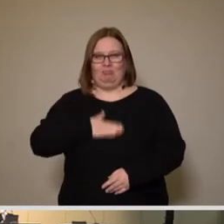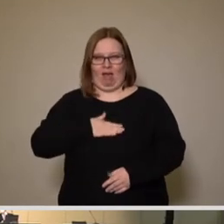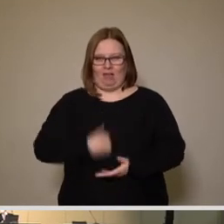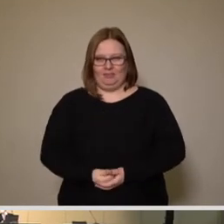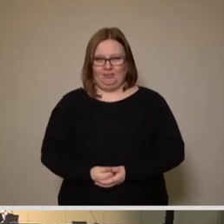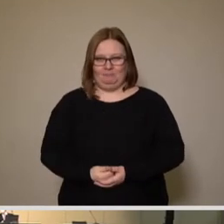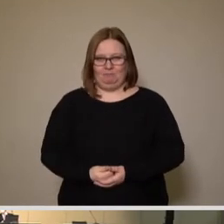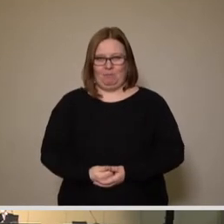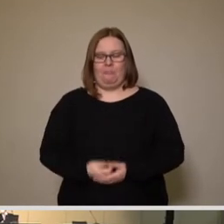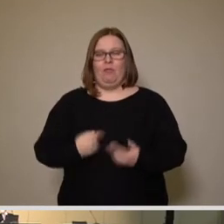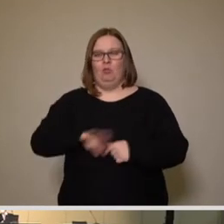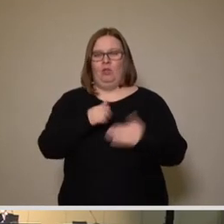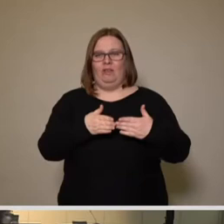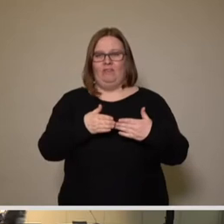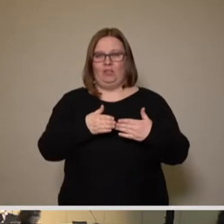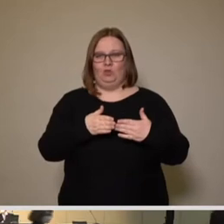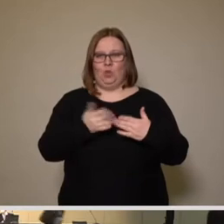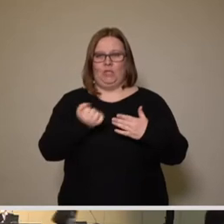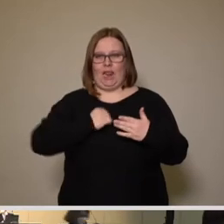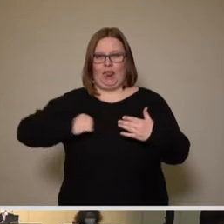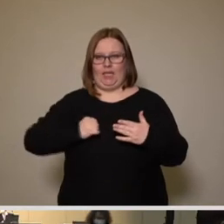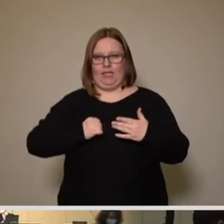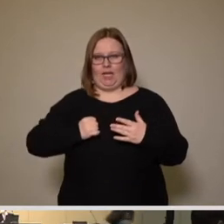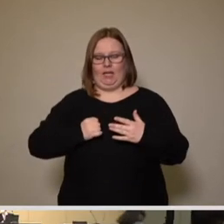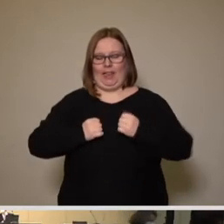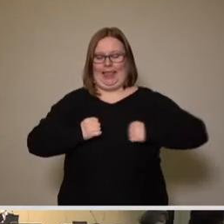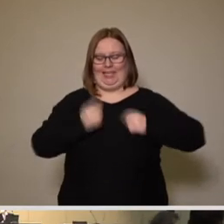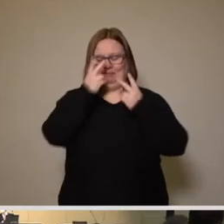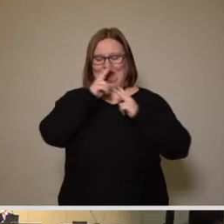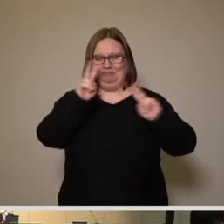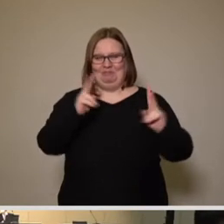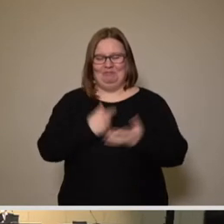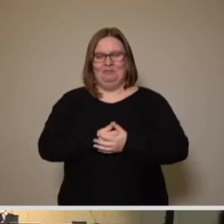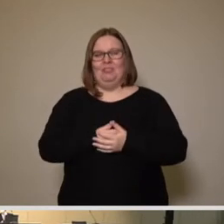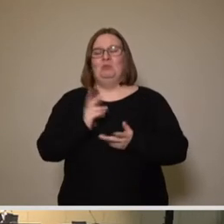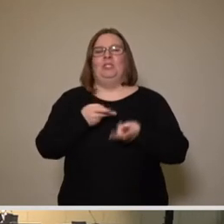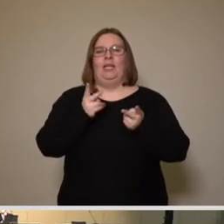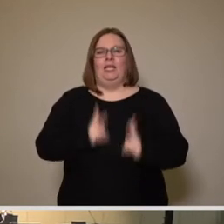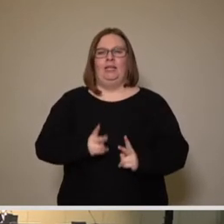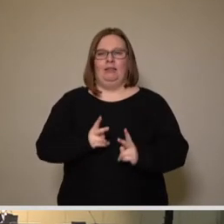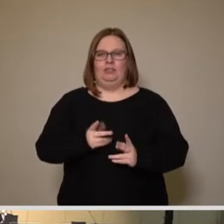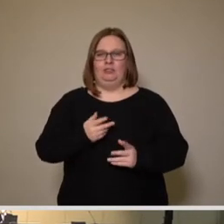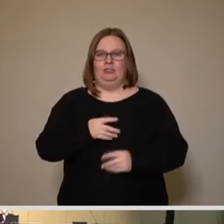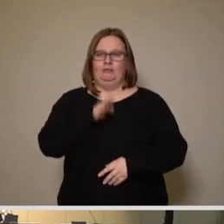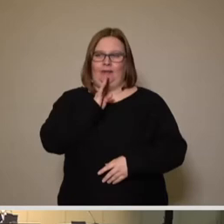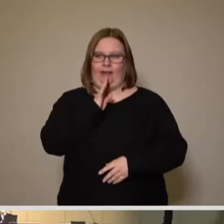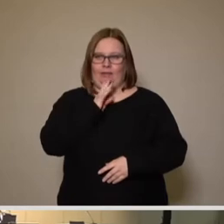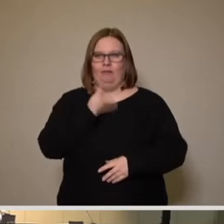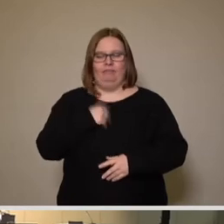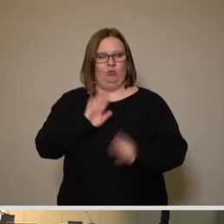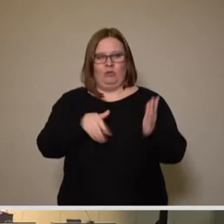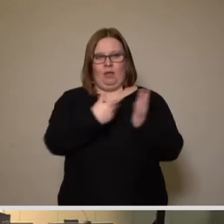Einreichende Fraktion ist hier Fraktion Die Linke. Das Rederecht hierzu wurde von der Fraktion abgetreten